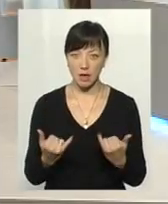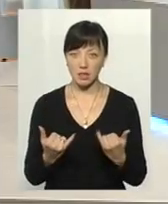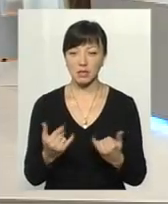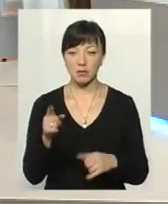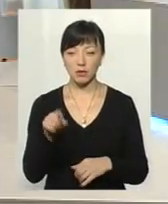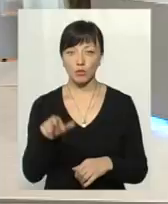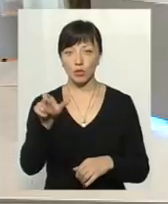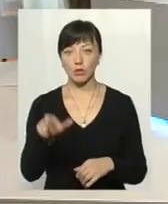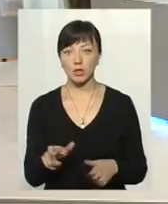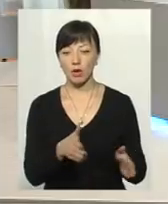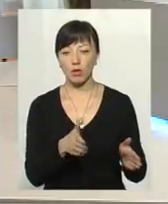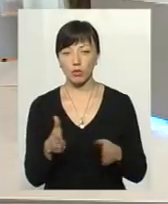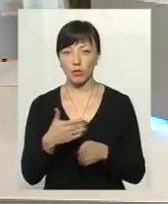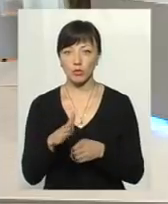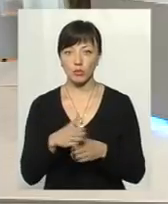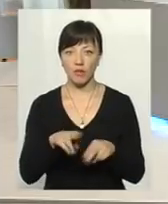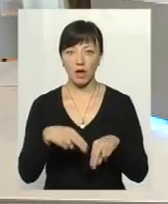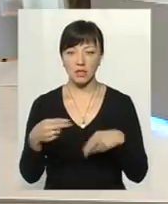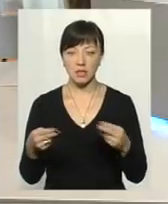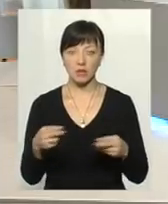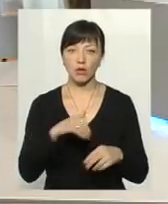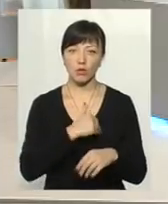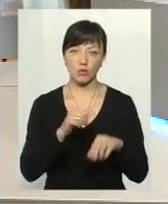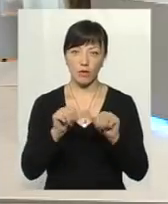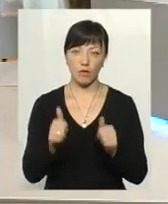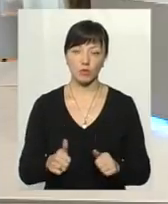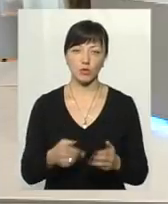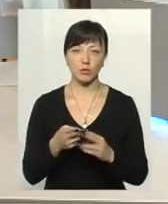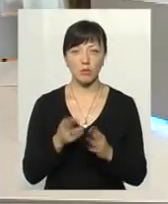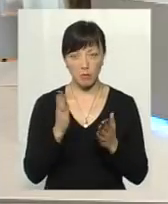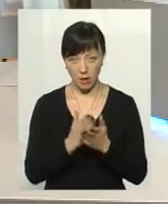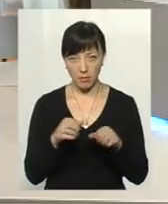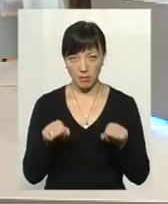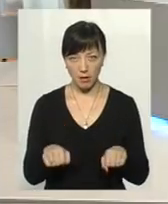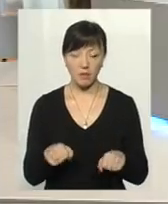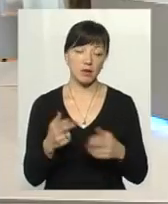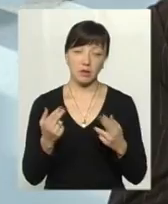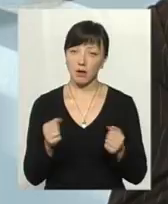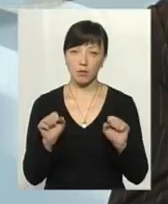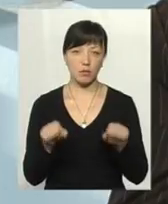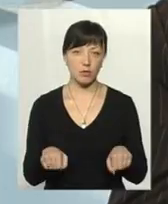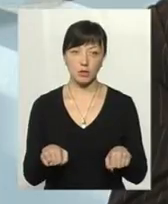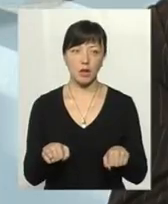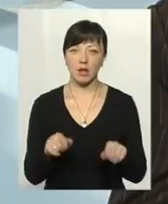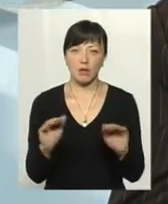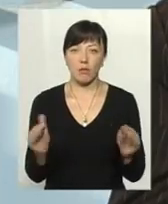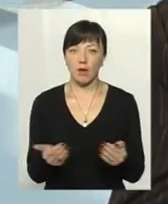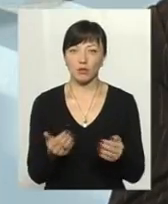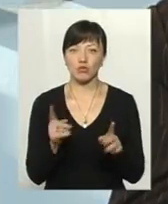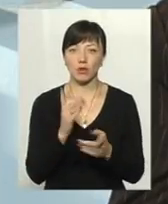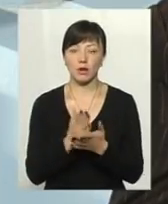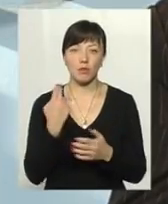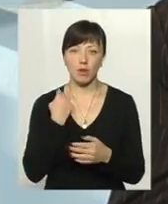і при цьому людина готова поступово їх гасити, але вже хоче оформити субсидію, чи має право не звертатися? Має право. Право не обмежується.